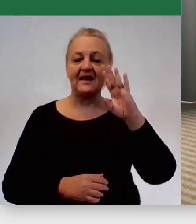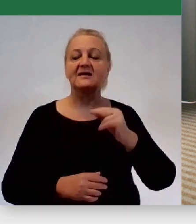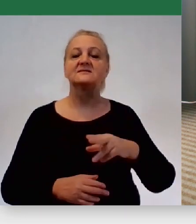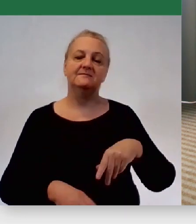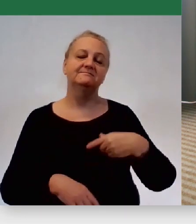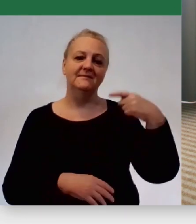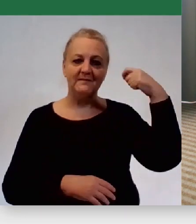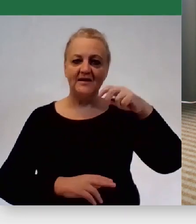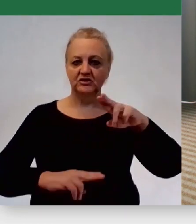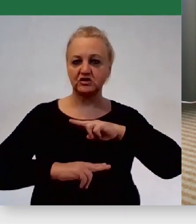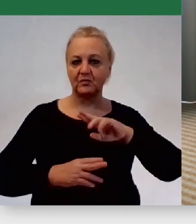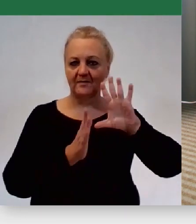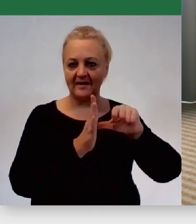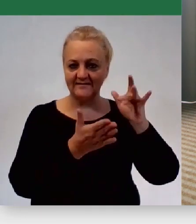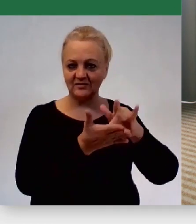Dzień dobry.